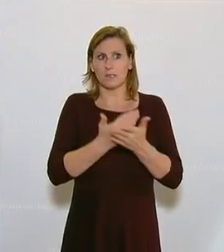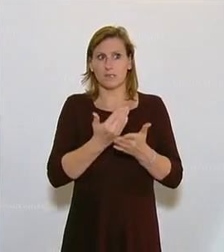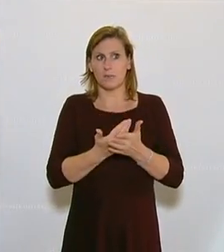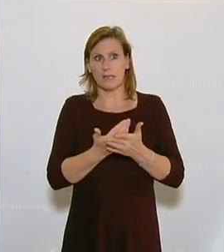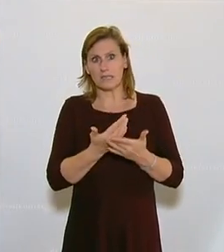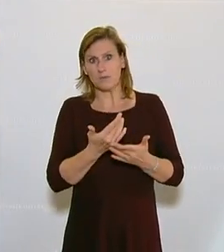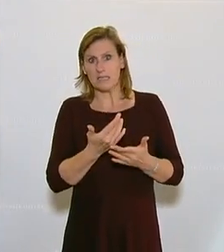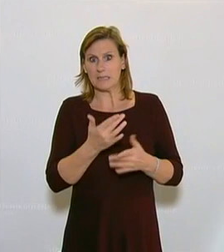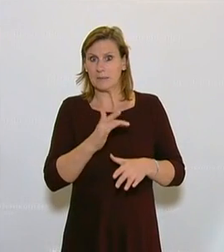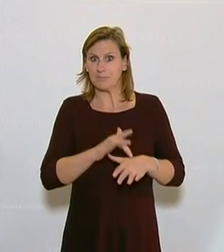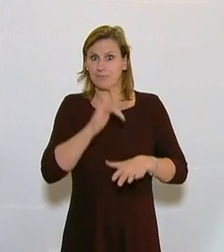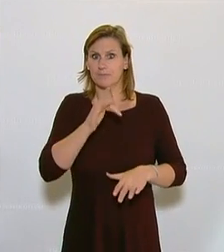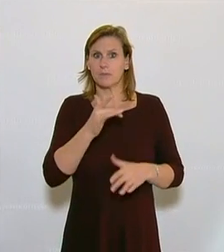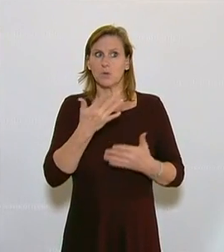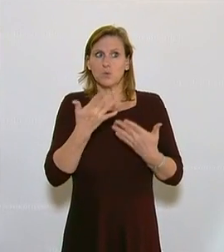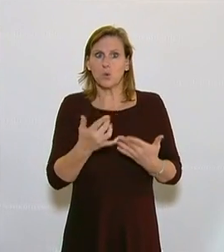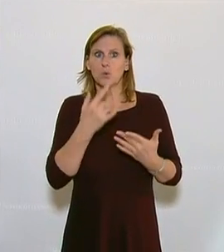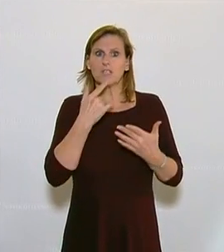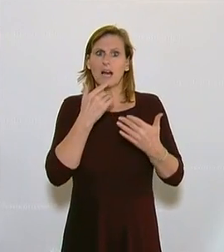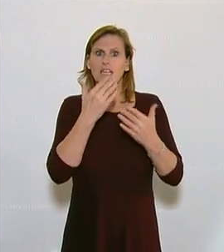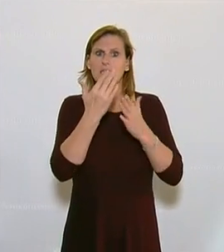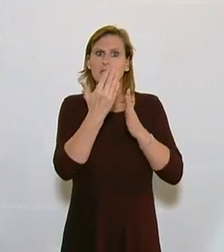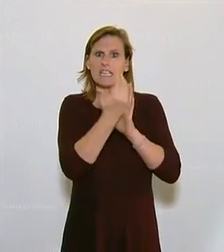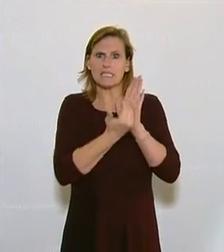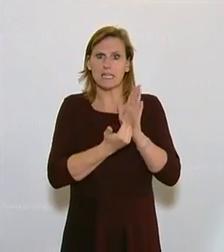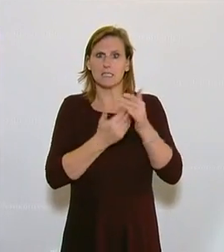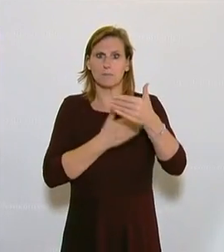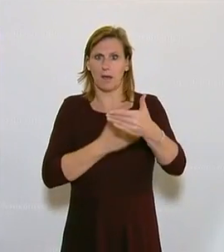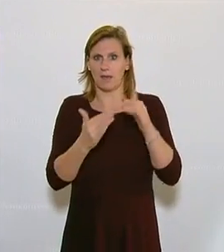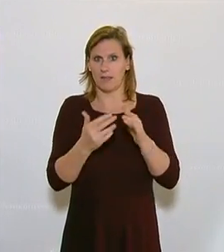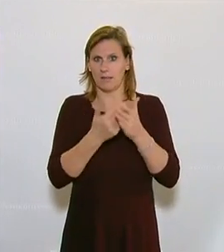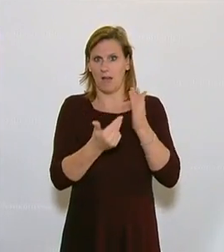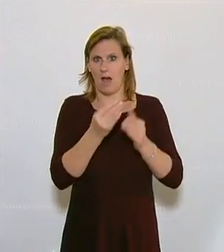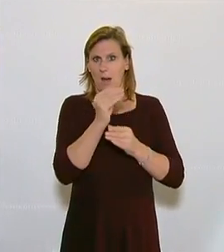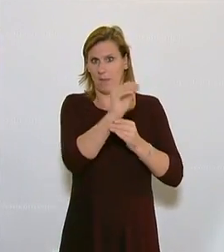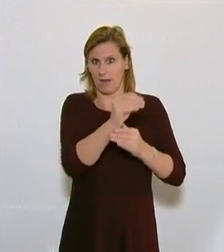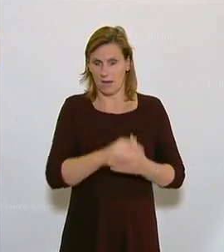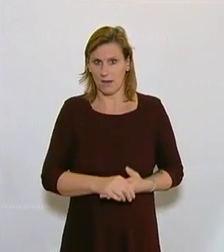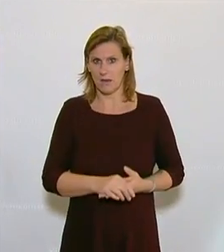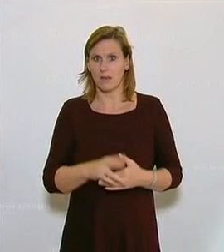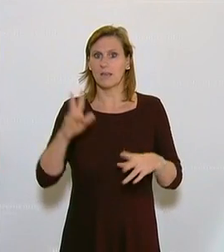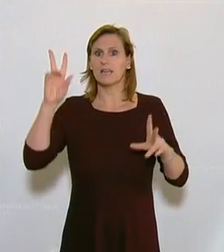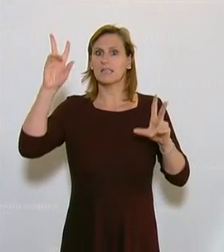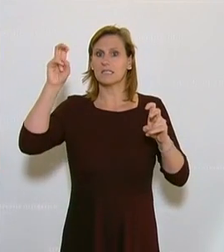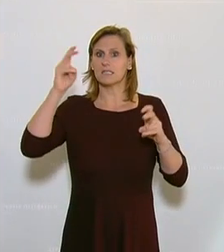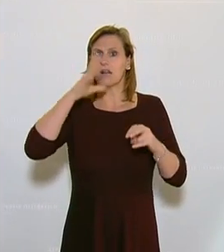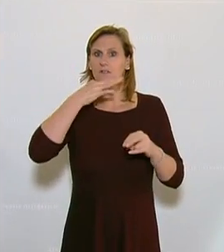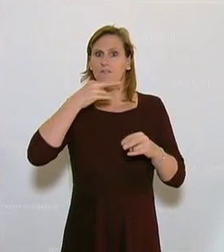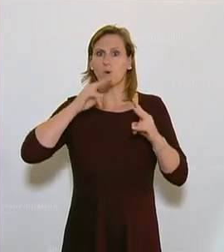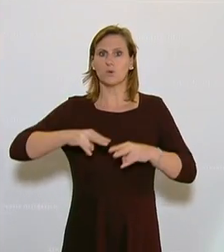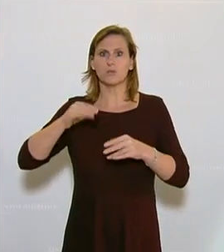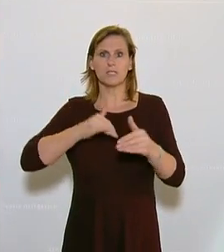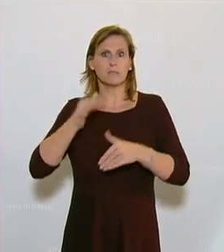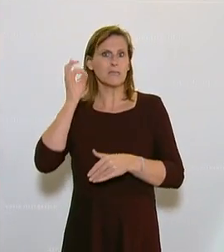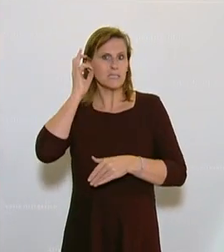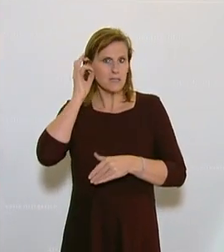problematisch, darauf ein derartiges Gesetzespaket aufzubauen. Und wenn wir uns nur das Zitat der Frau Justizministerin, das mir